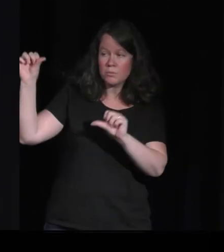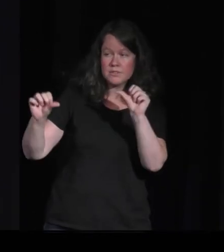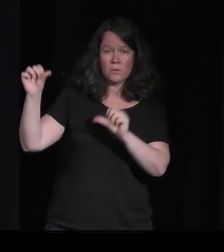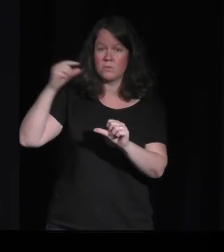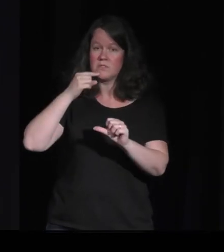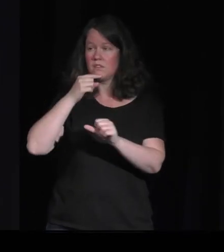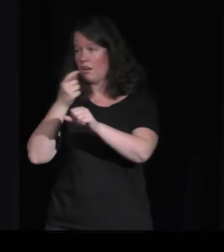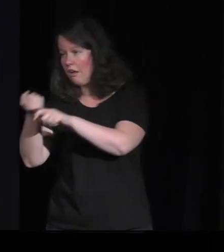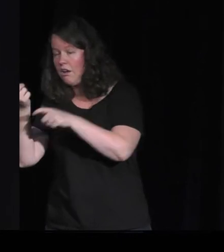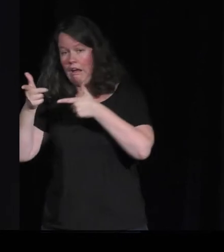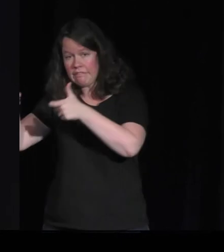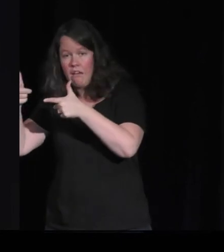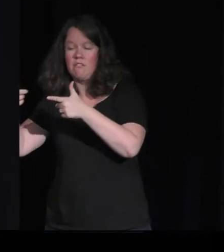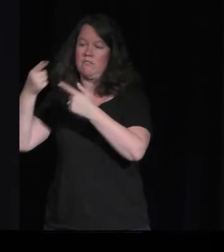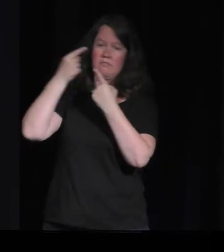Je regardais...